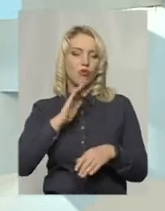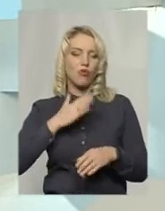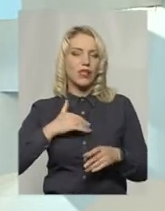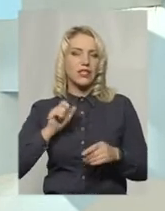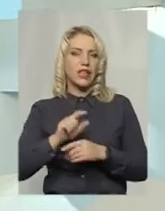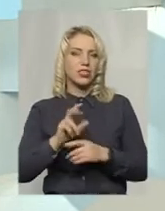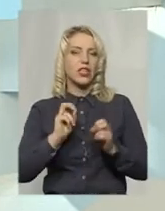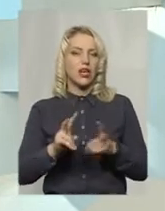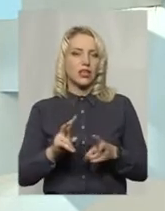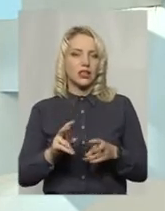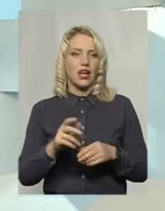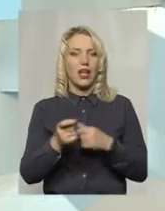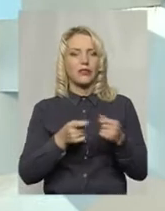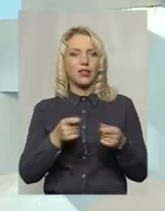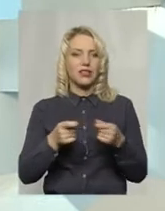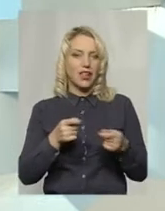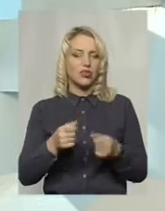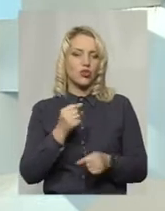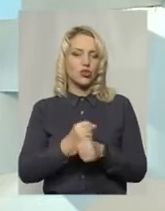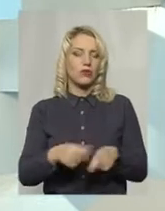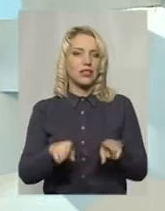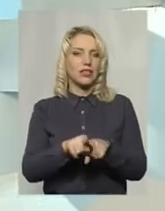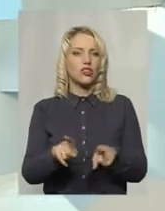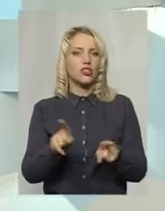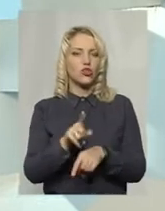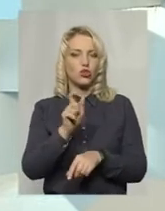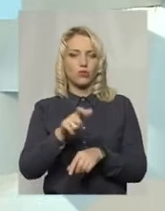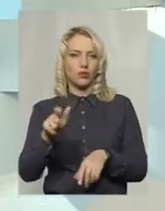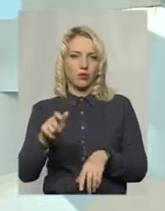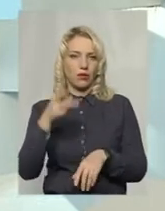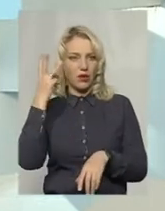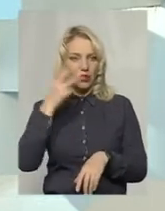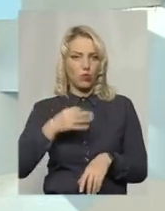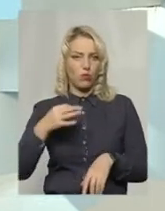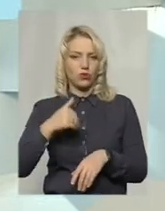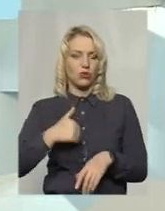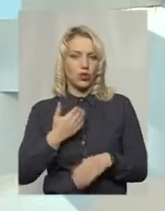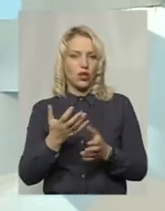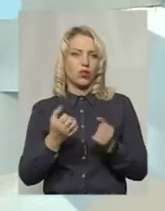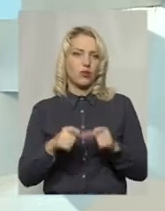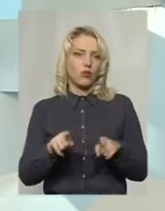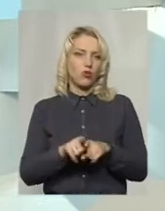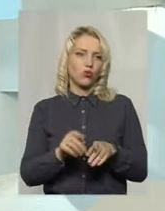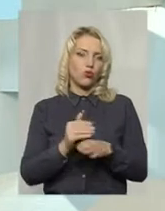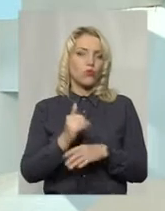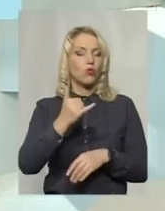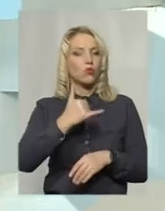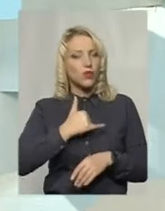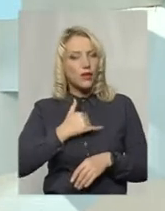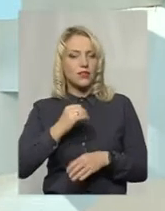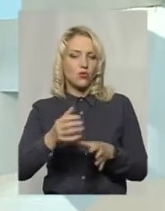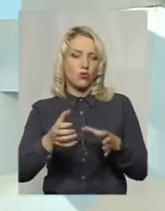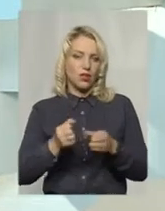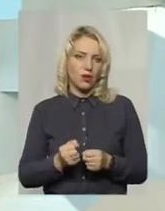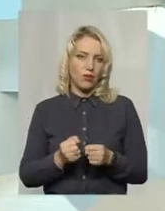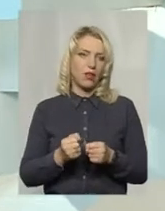наша задача як адміністраторів – зробити так, щоб жителі Хмельницької області хотіли отримати допомогу у нас. І отримали її на